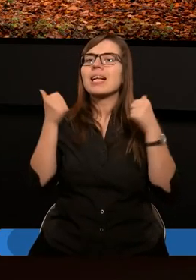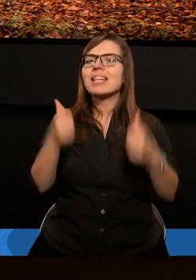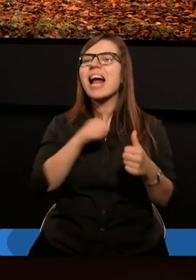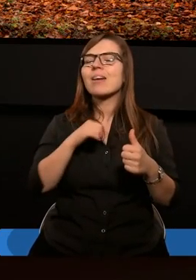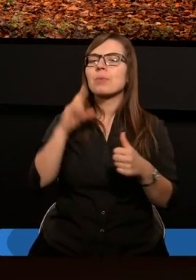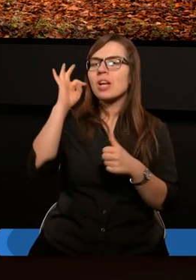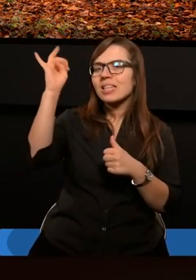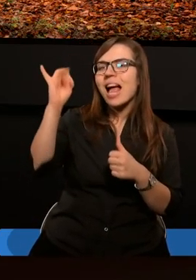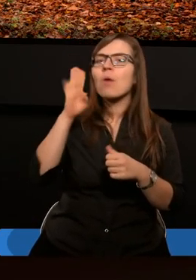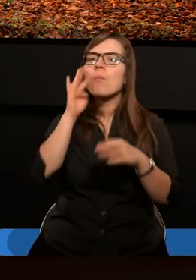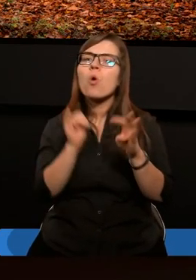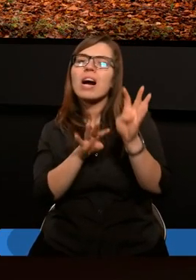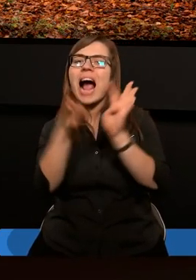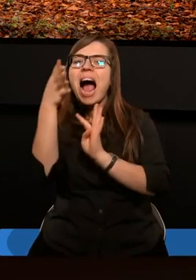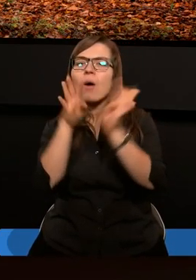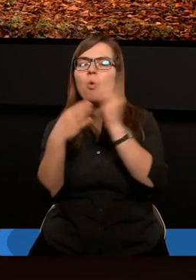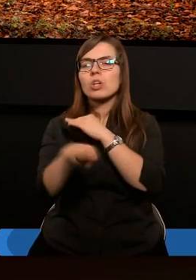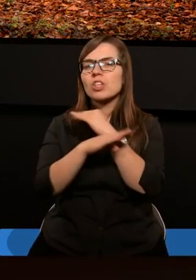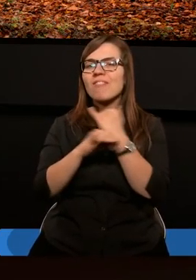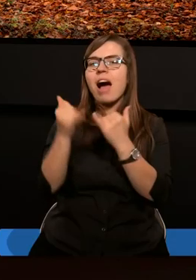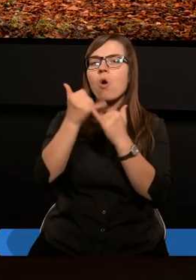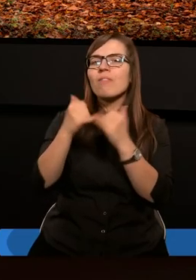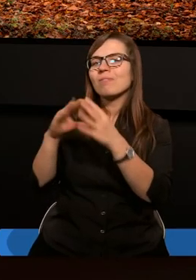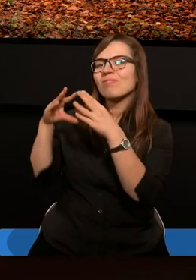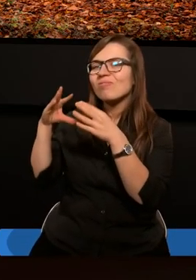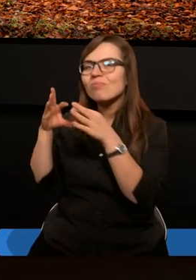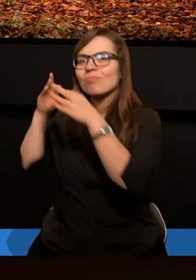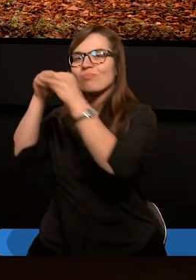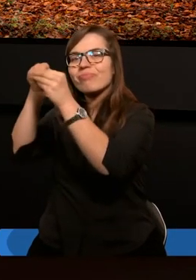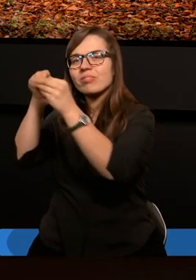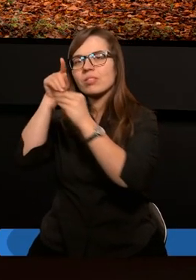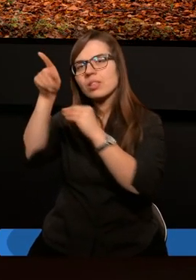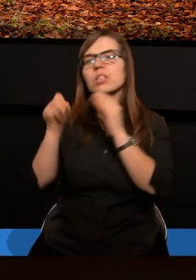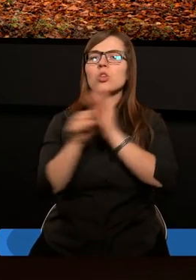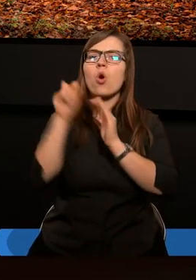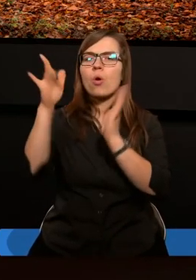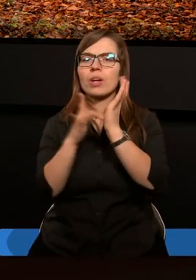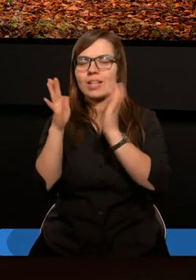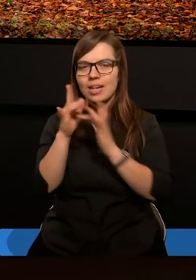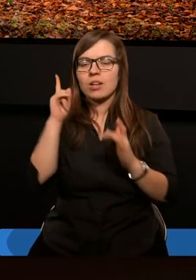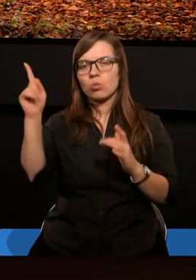te gałązki dzikiego drzewa oliwnego wszczepione w to